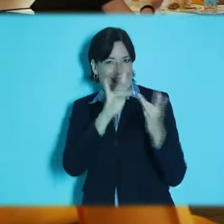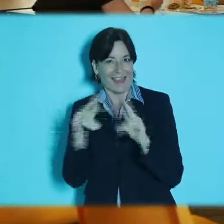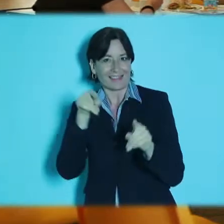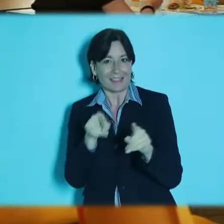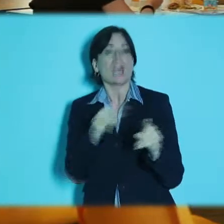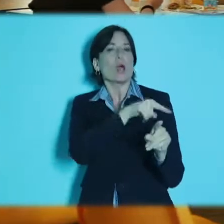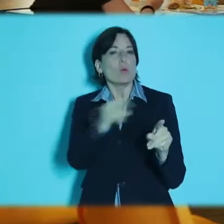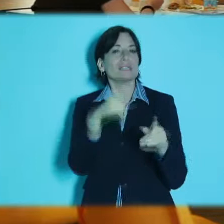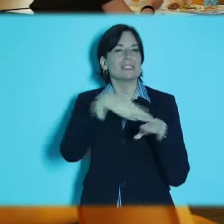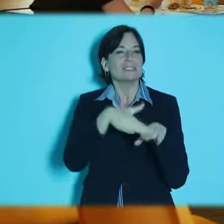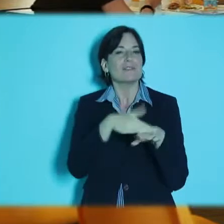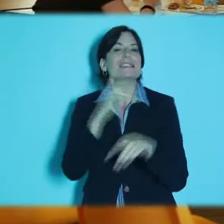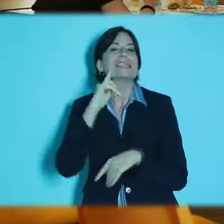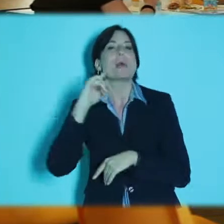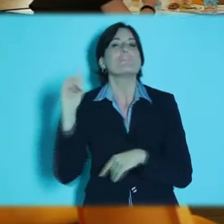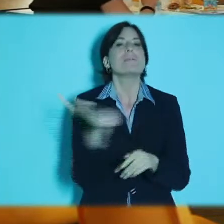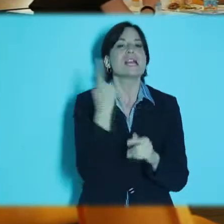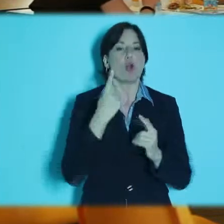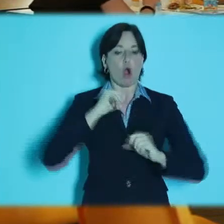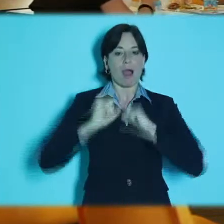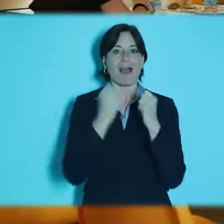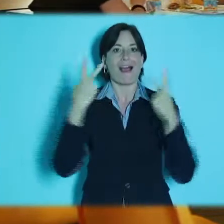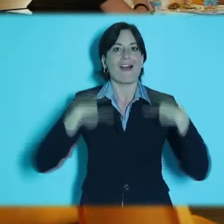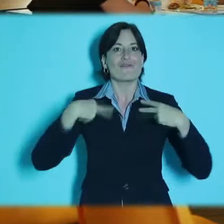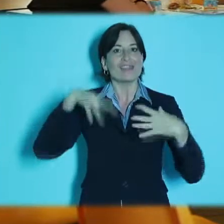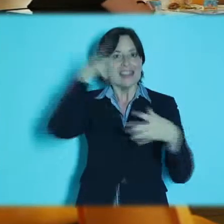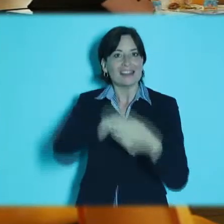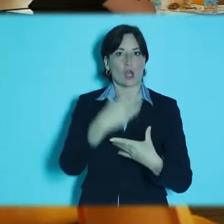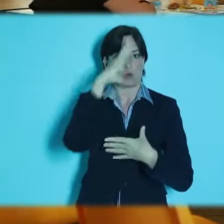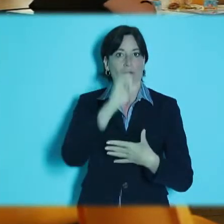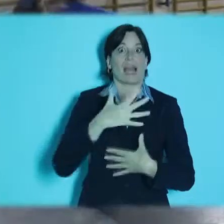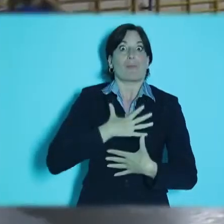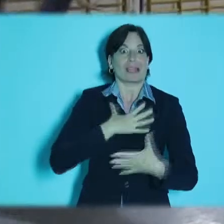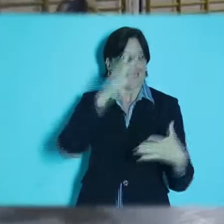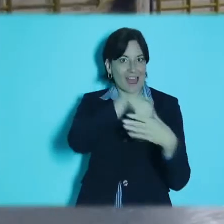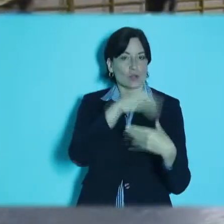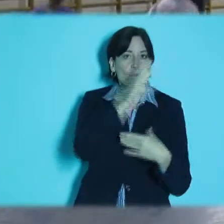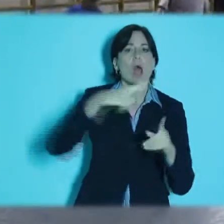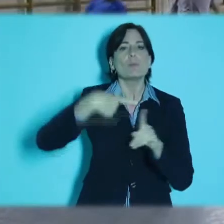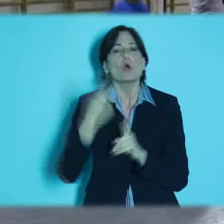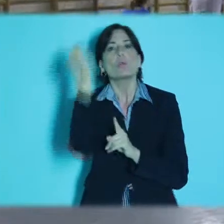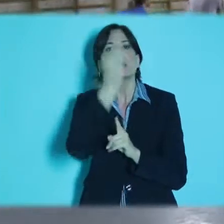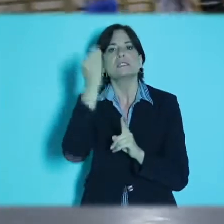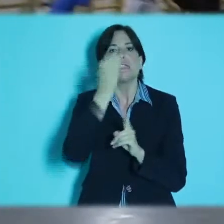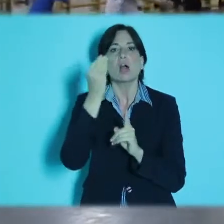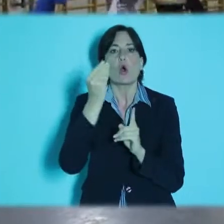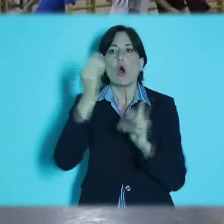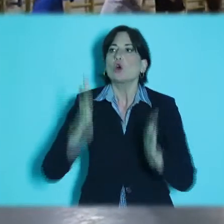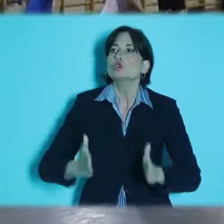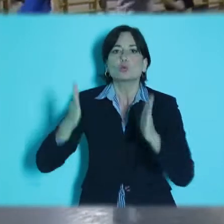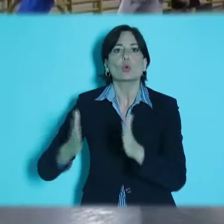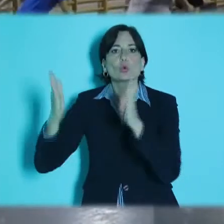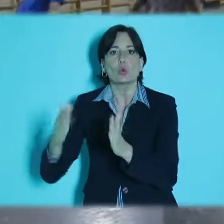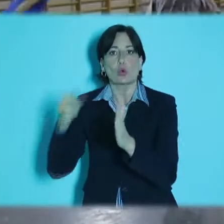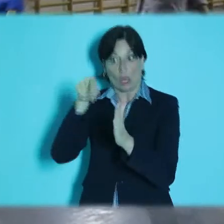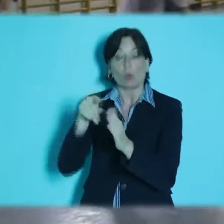condizioni e lo stato di appartenenza al nostro Ateneo, sia anche delle strutture fisiche sulle quali ormai